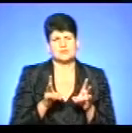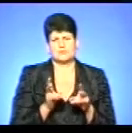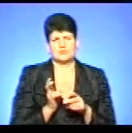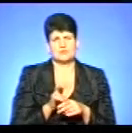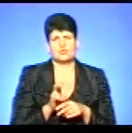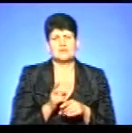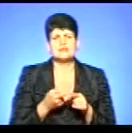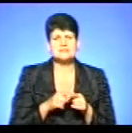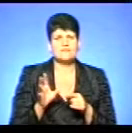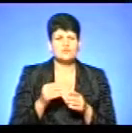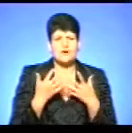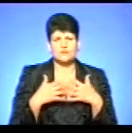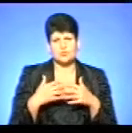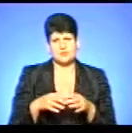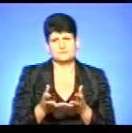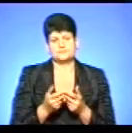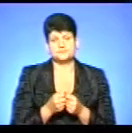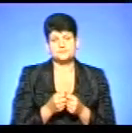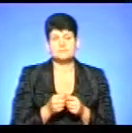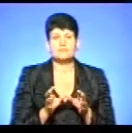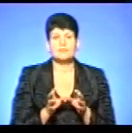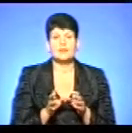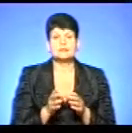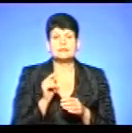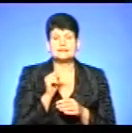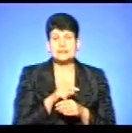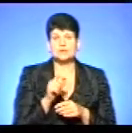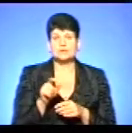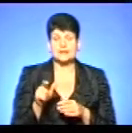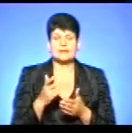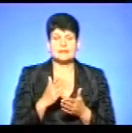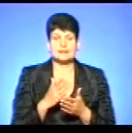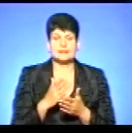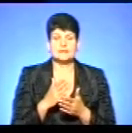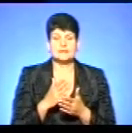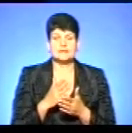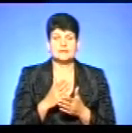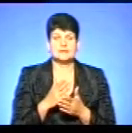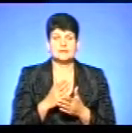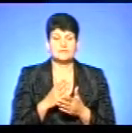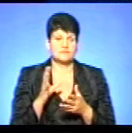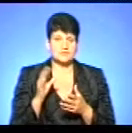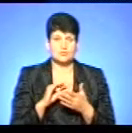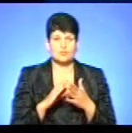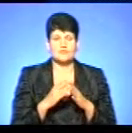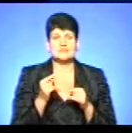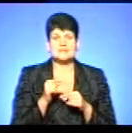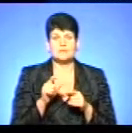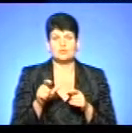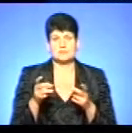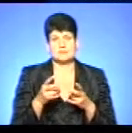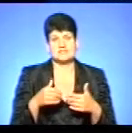справи розраховуються автоматично. Разом з тим, для тих людей, які я причини назвав, є ці умови, цим людям потрібно